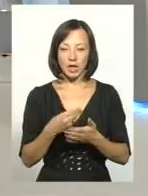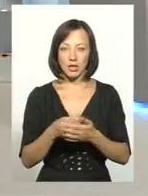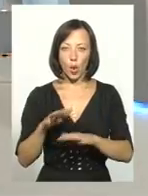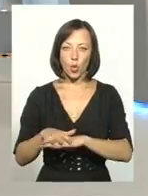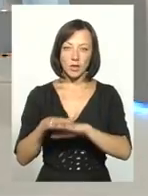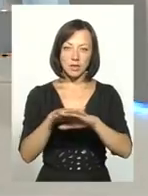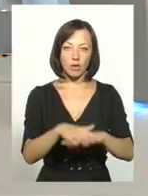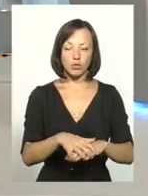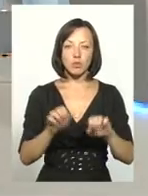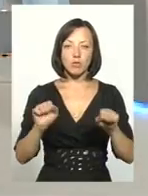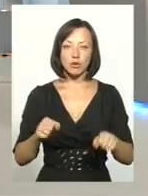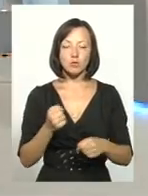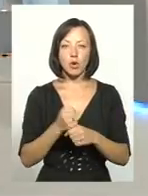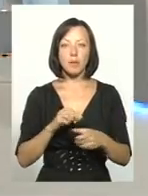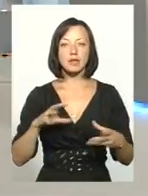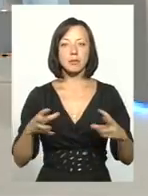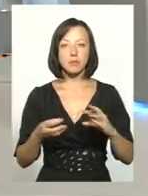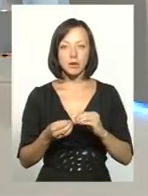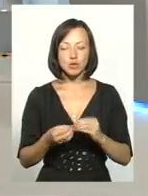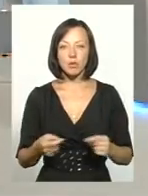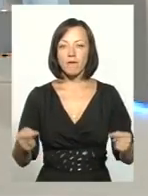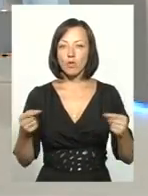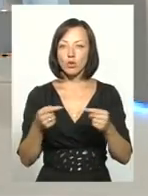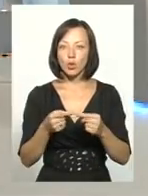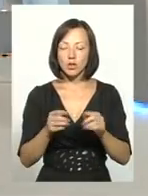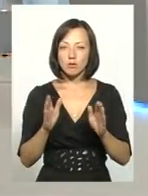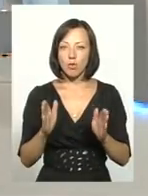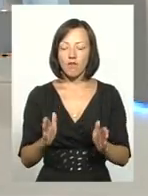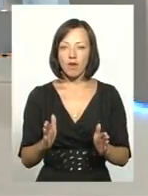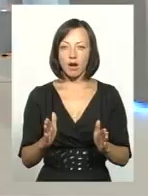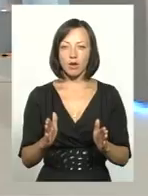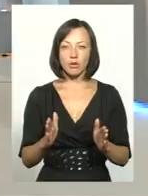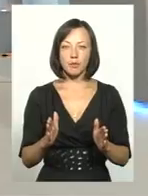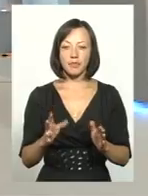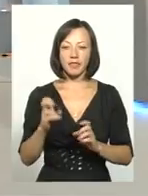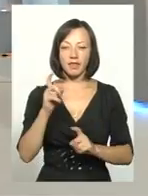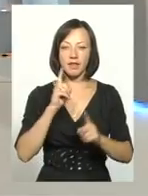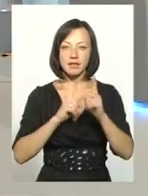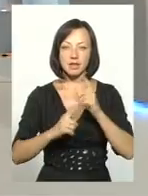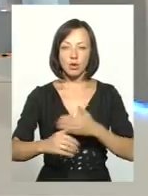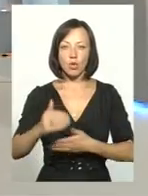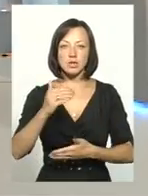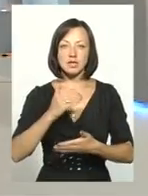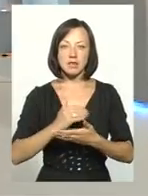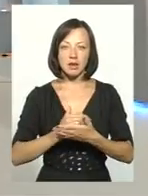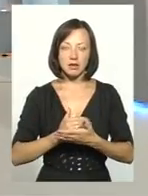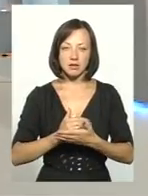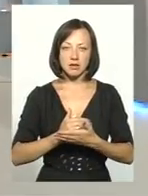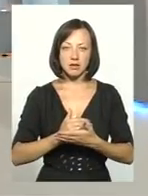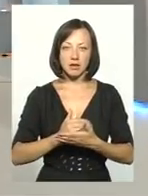вже ми можемо підбивати певні підсумки. Водночас, буквально на останньому засіданні сесії